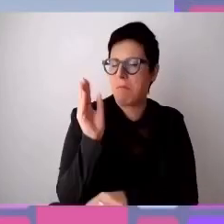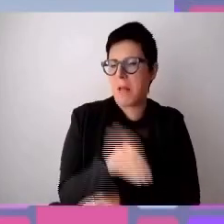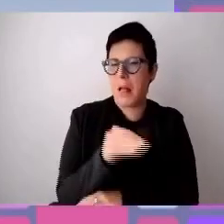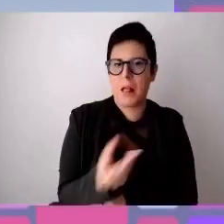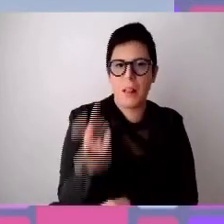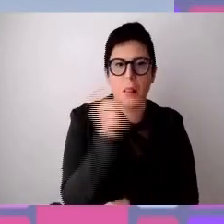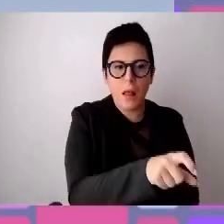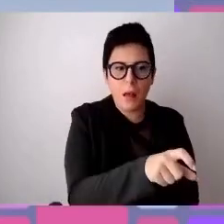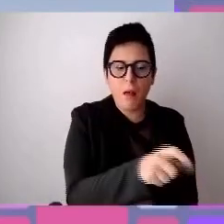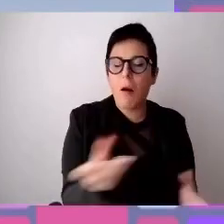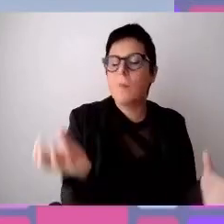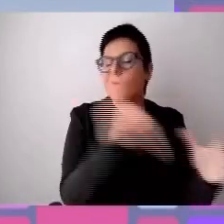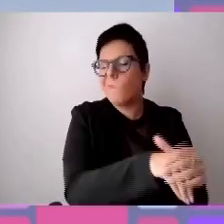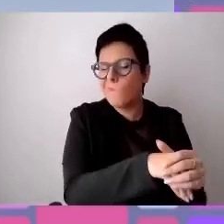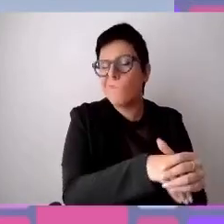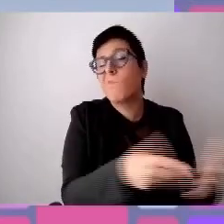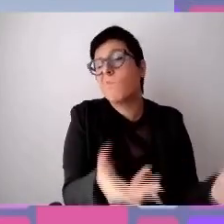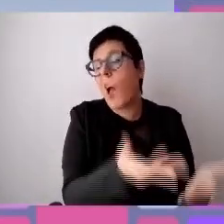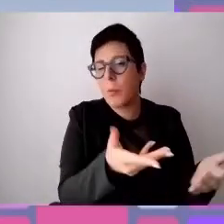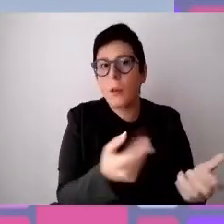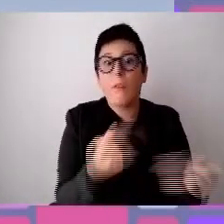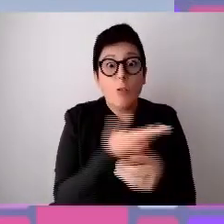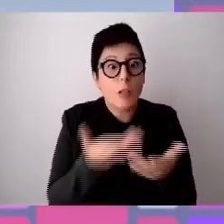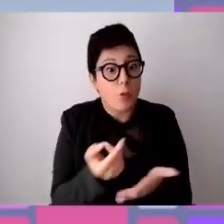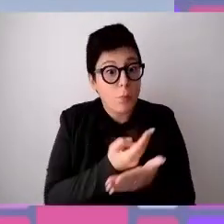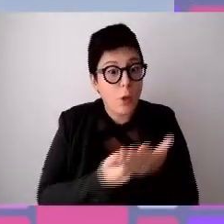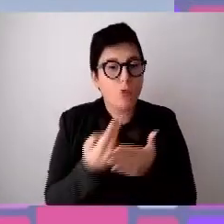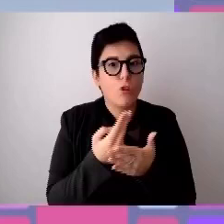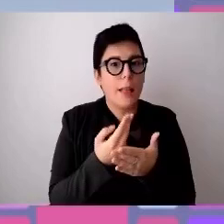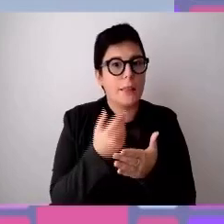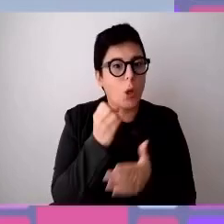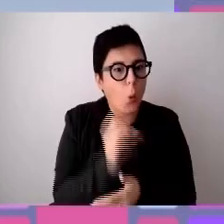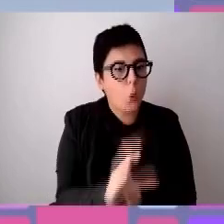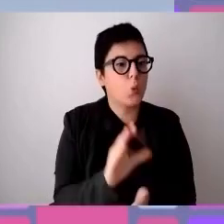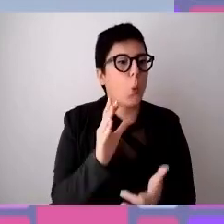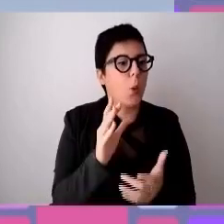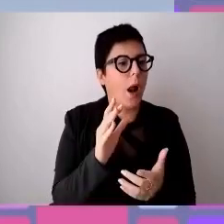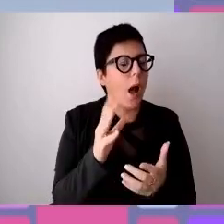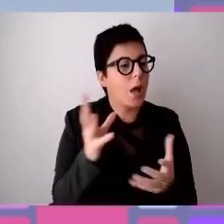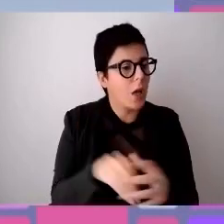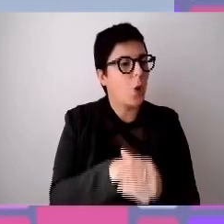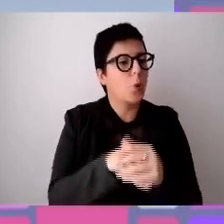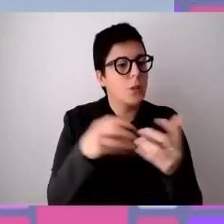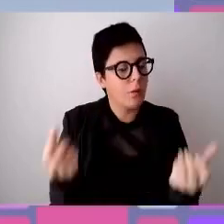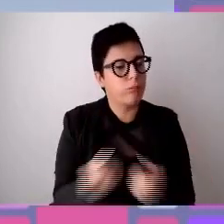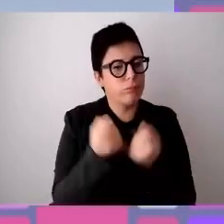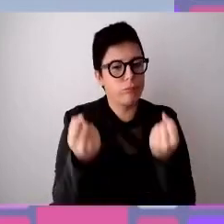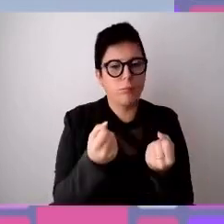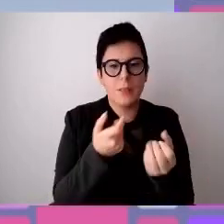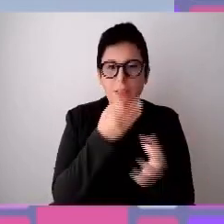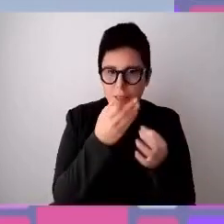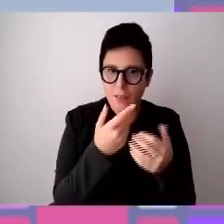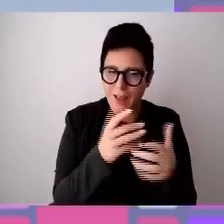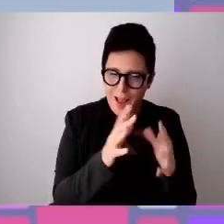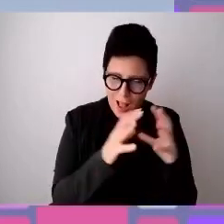progetti e programmi per favorire la cultura inclusiva. Quindi per abbattere quelle sfere di pregiudizio, per